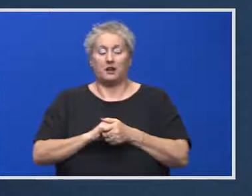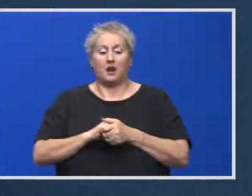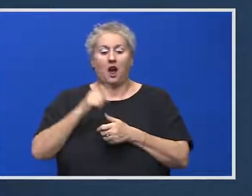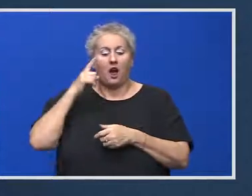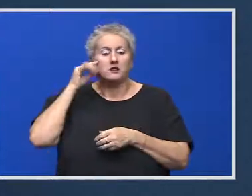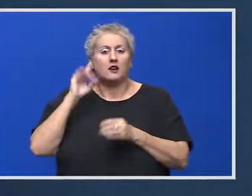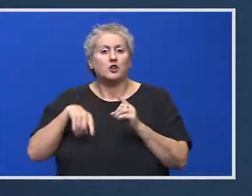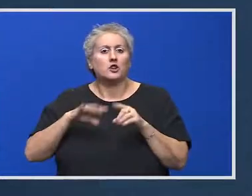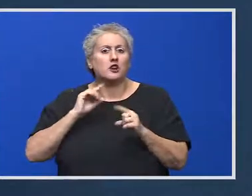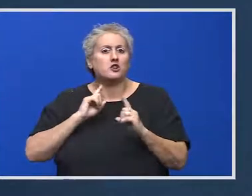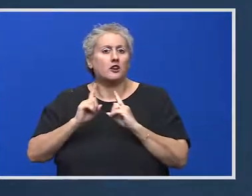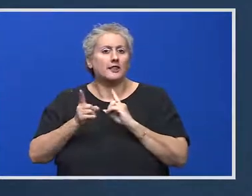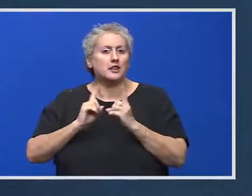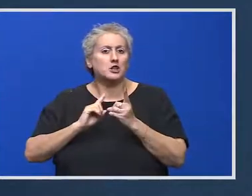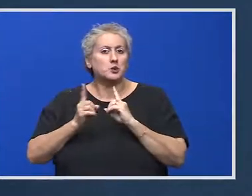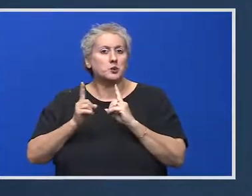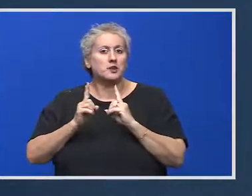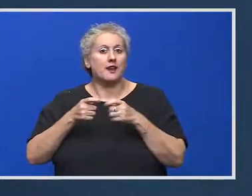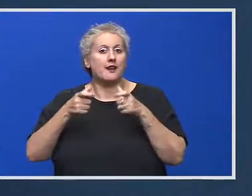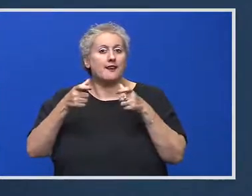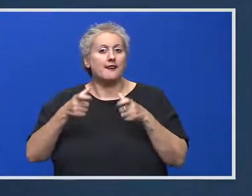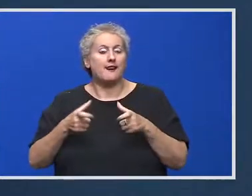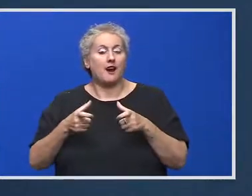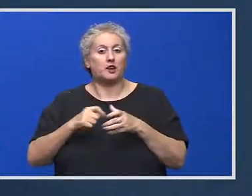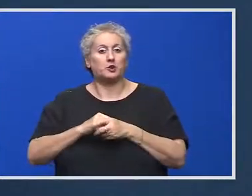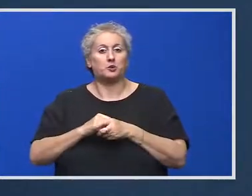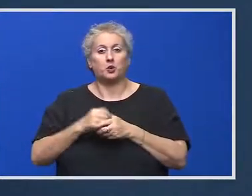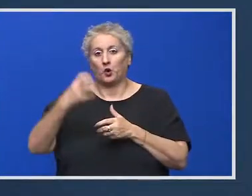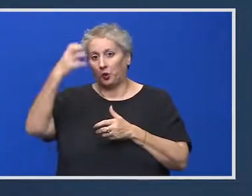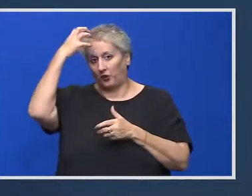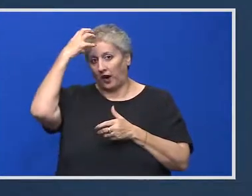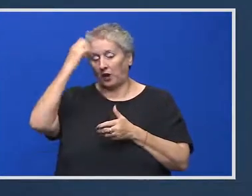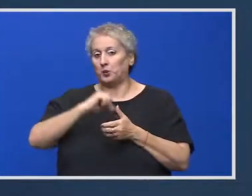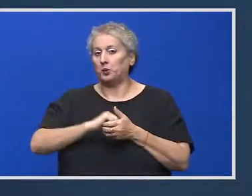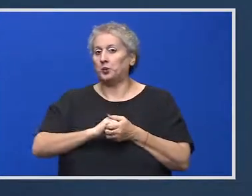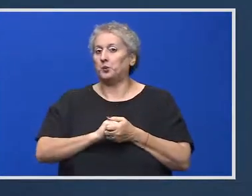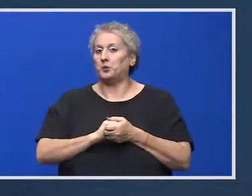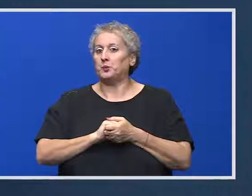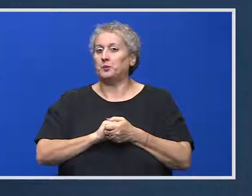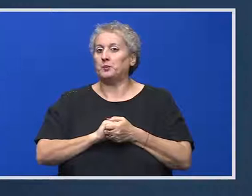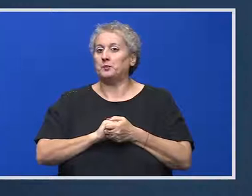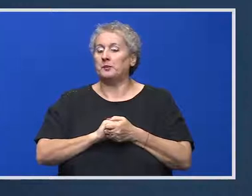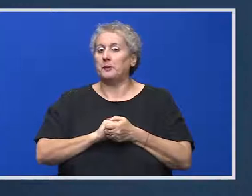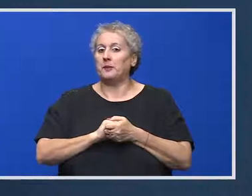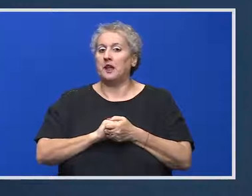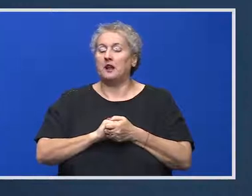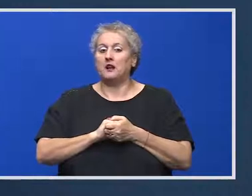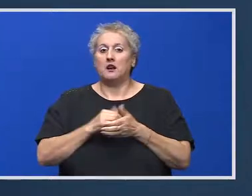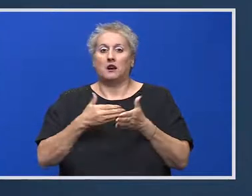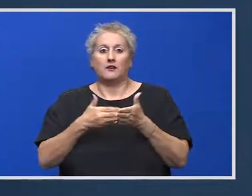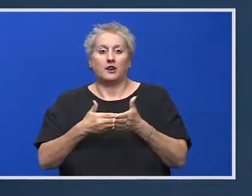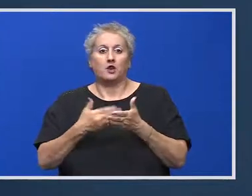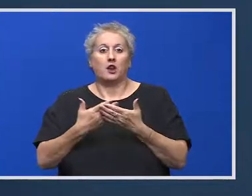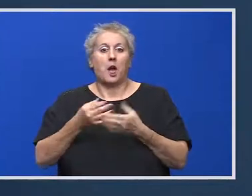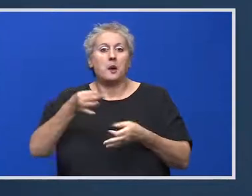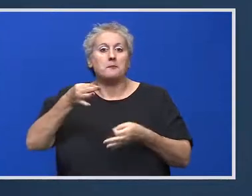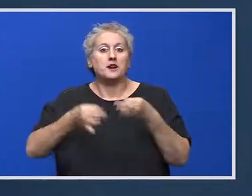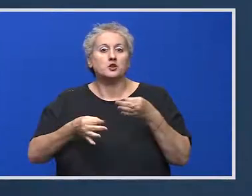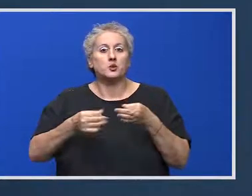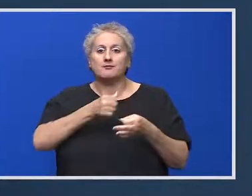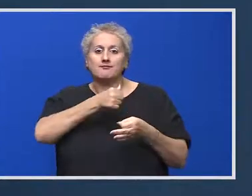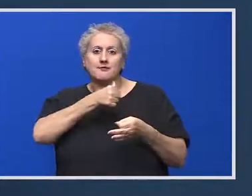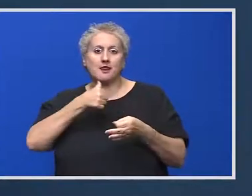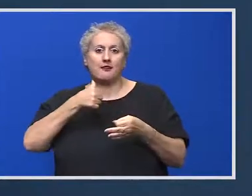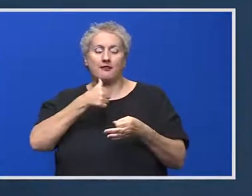asemenea discuție în cadrul guvernului, referitoare la măsuri mai